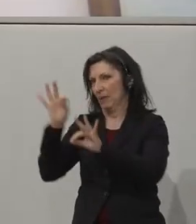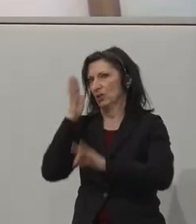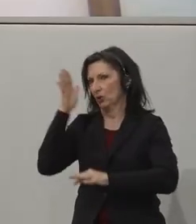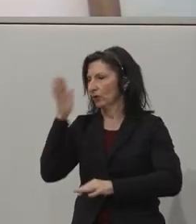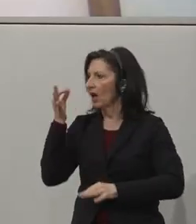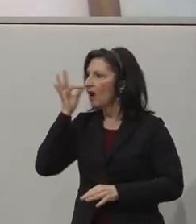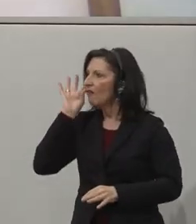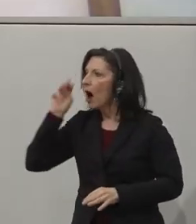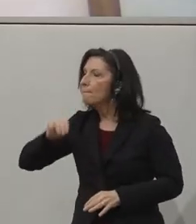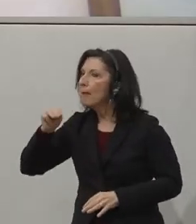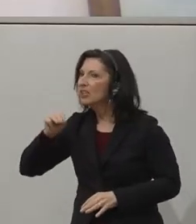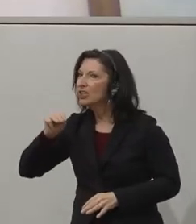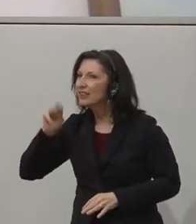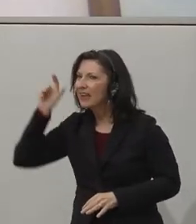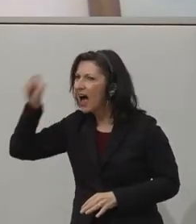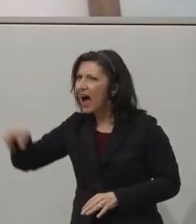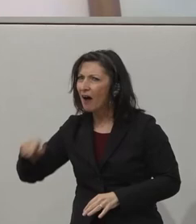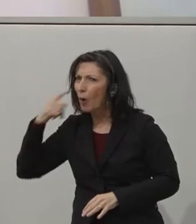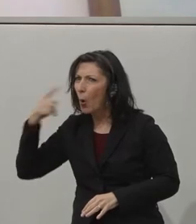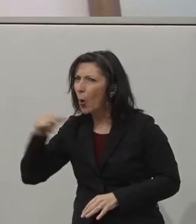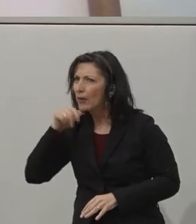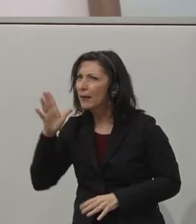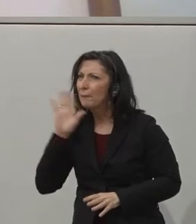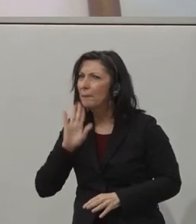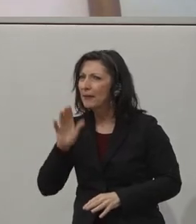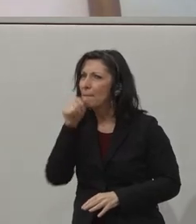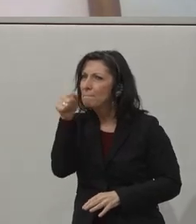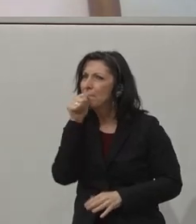Frau Meierschitz, wir hören Sie nicht. Wir würden Sie bitten, dass Sie Ihr Mikro anschalten.